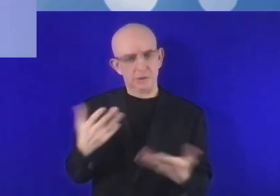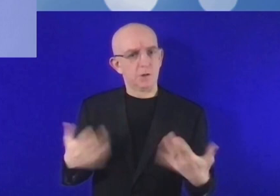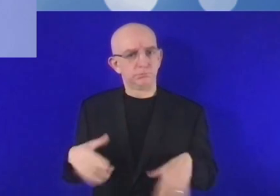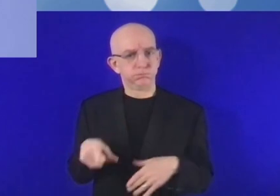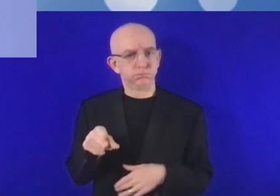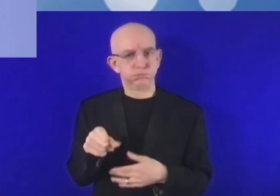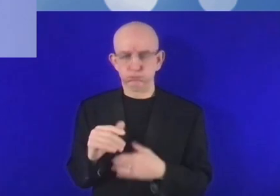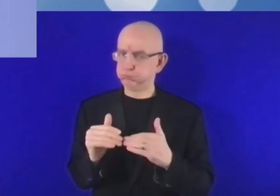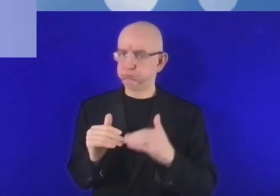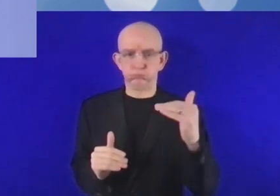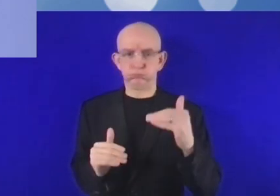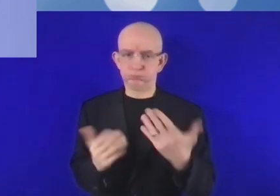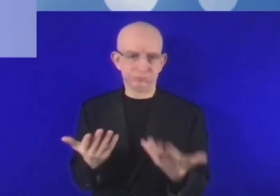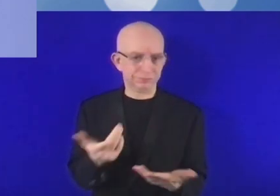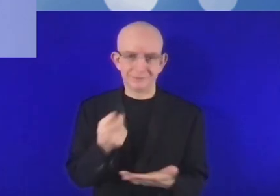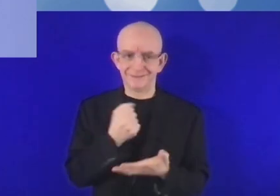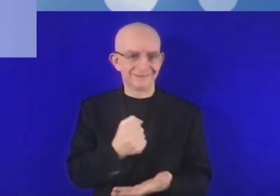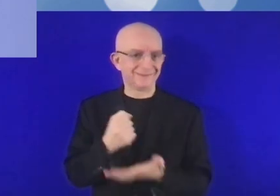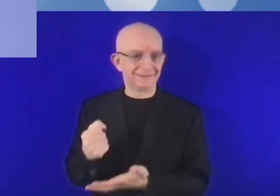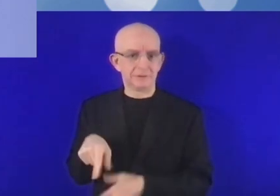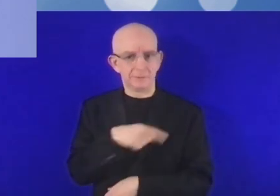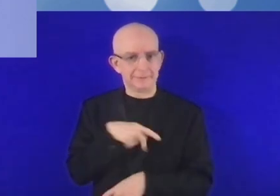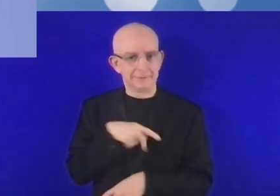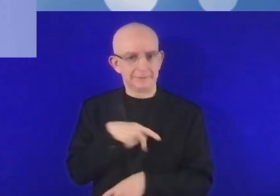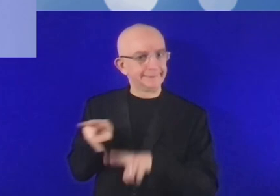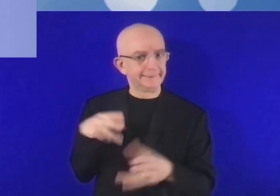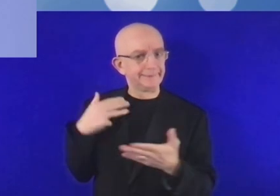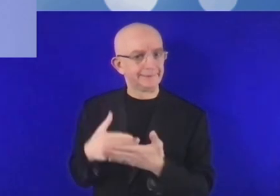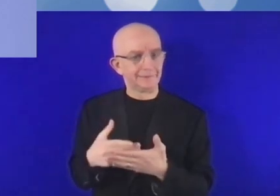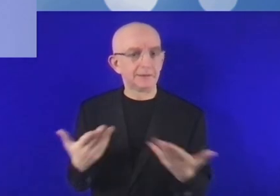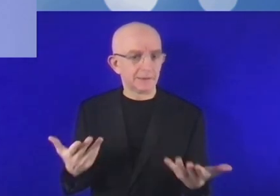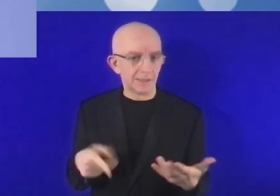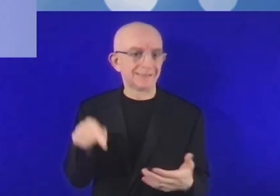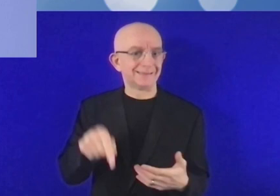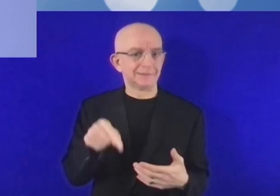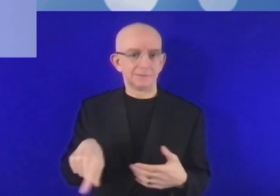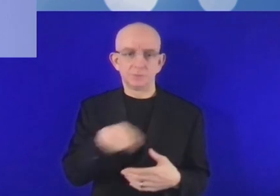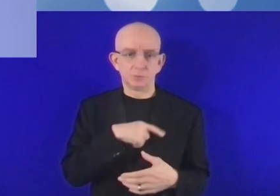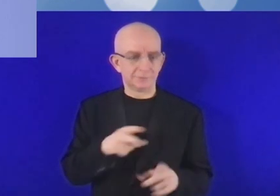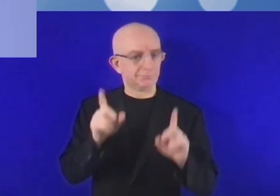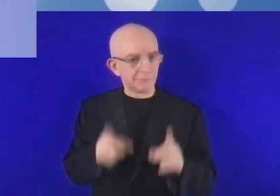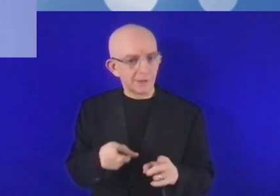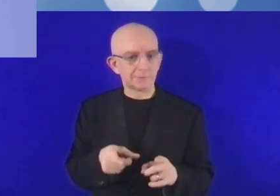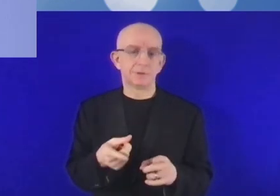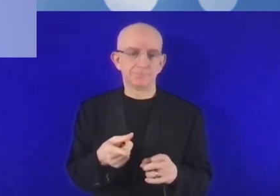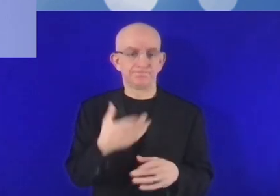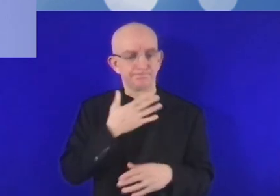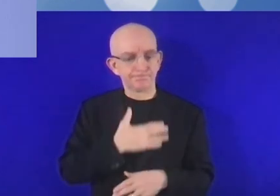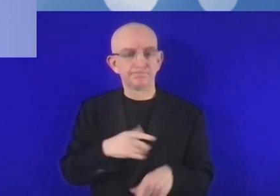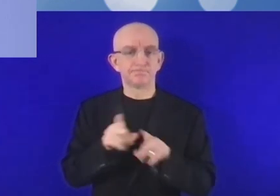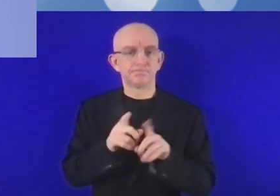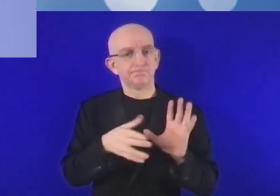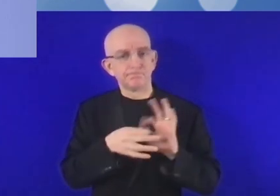Il est absolument évident pour nous que le besoin en technique verte, en technique numérique,